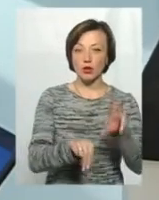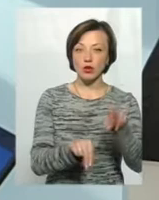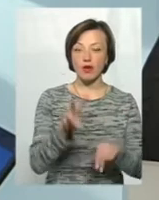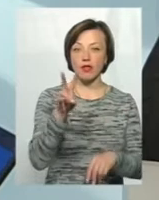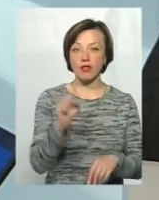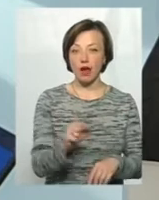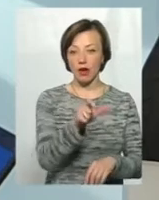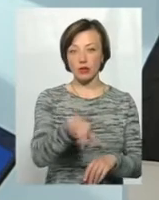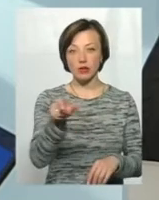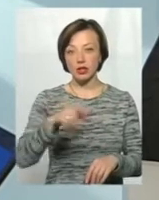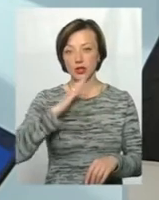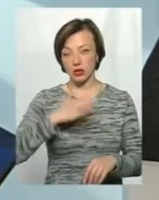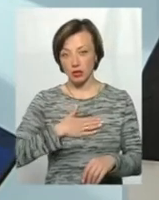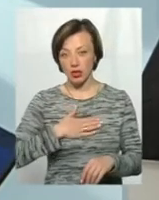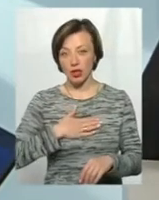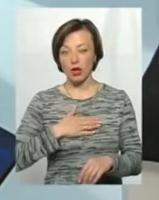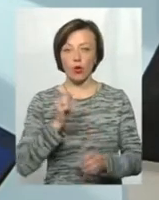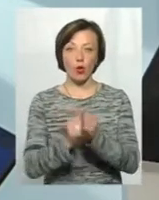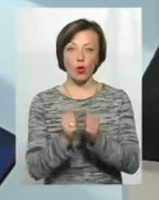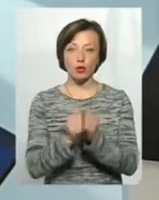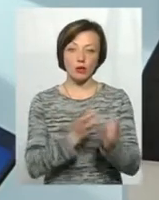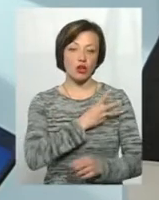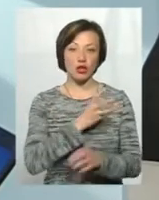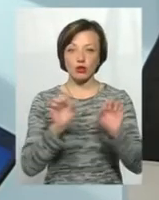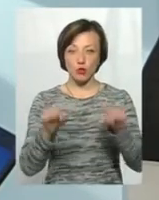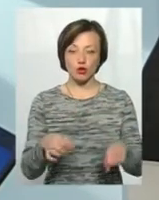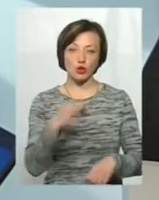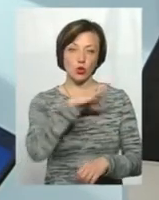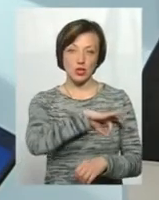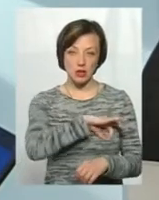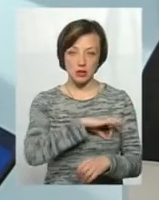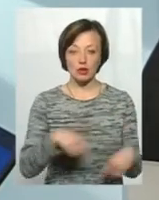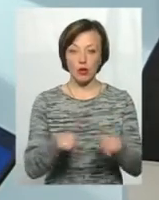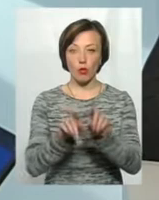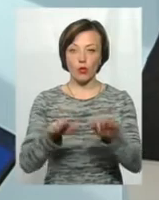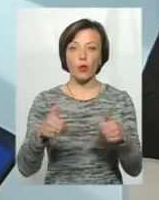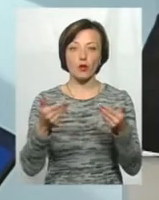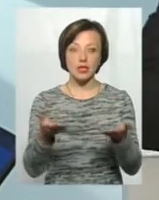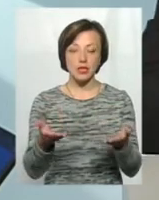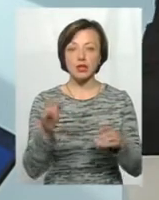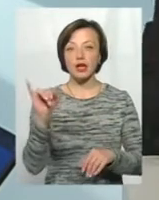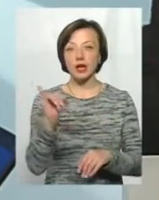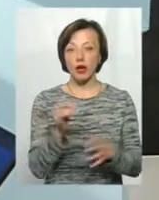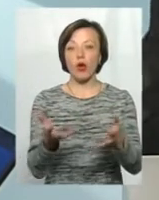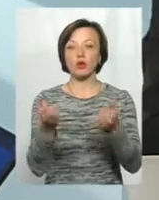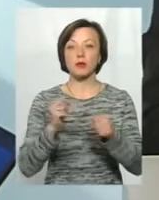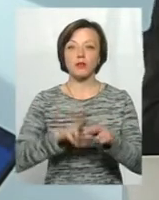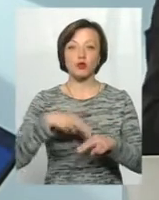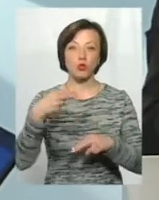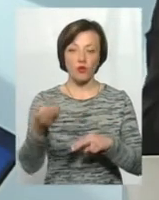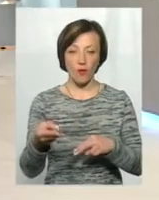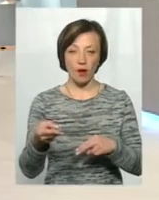фізичних осіб, наших громадян, і кожен бажаючи може на неї скористатися такою пропозицією, і отримати відшкодування,